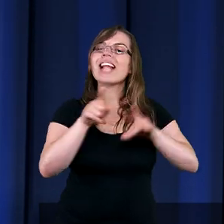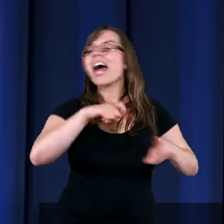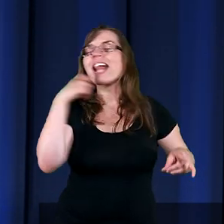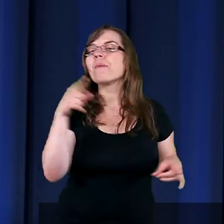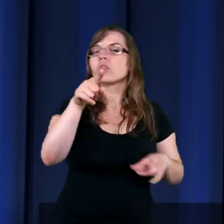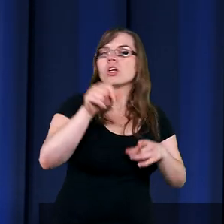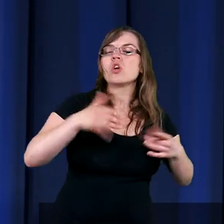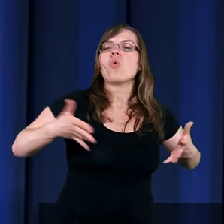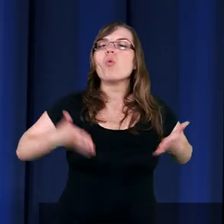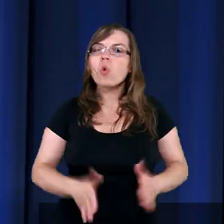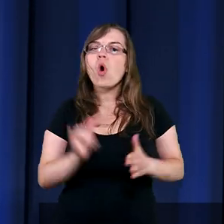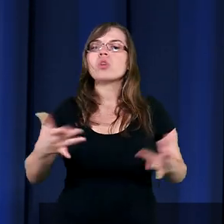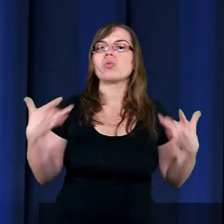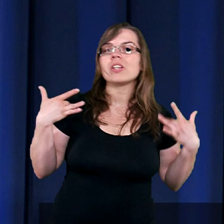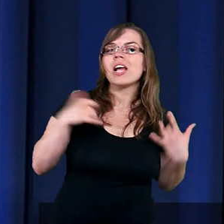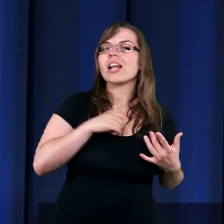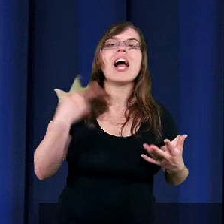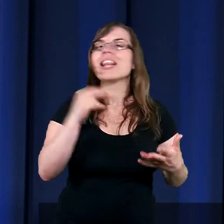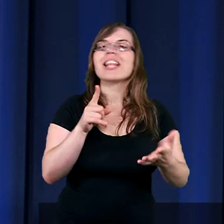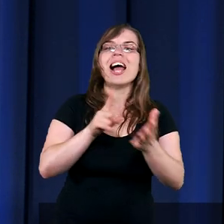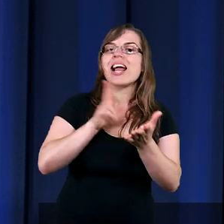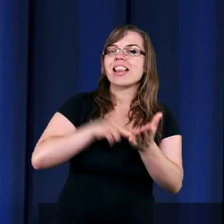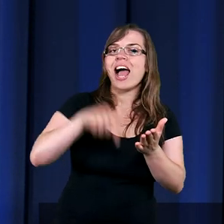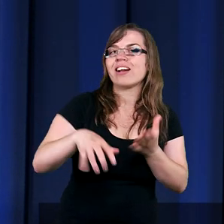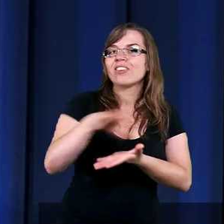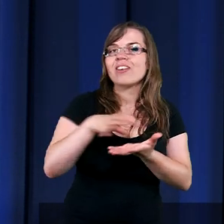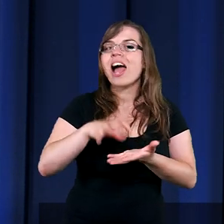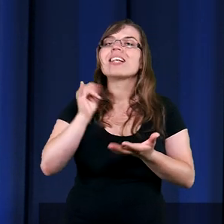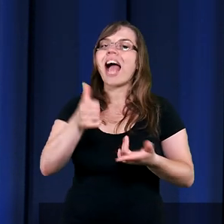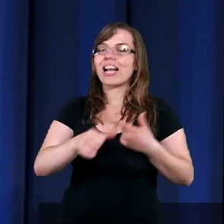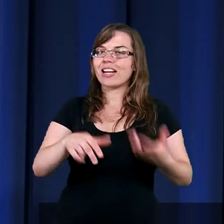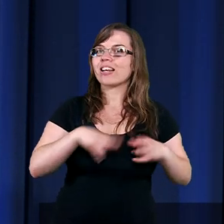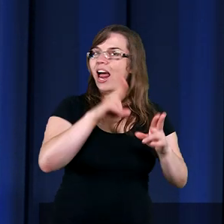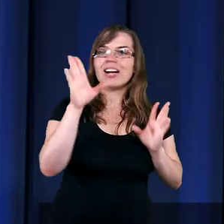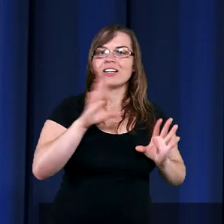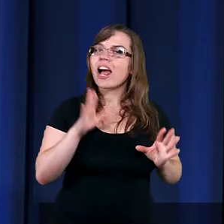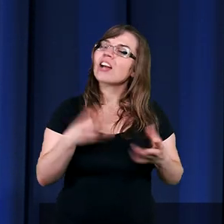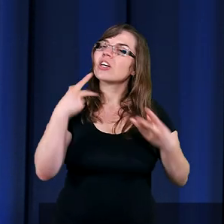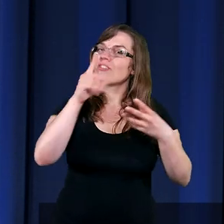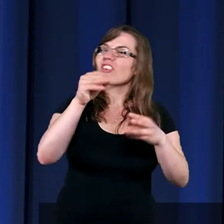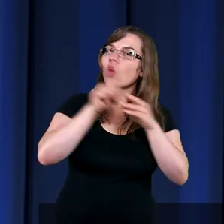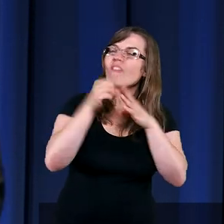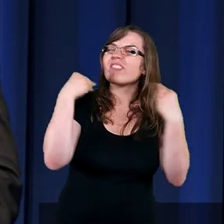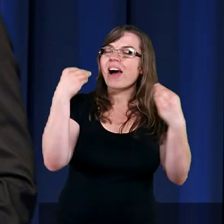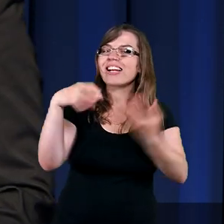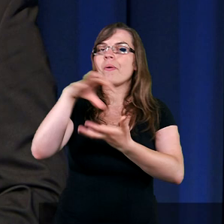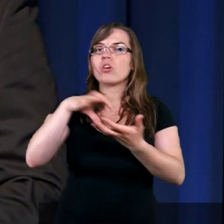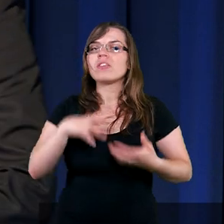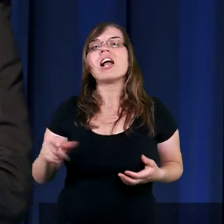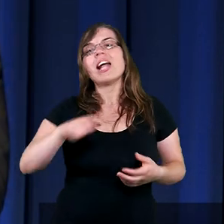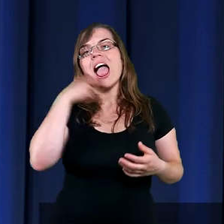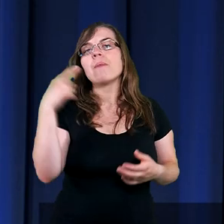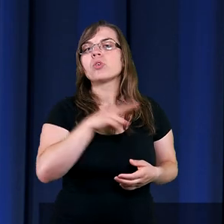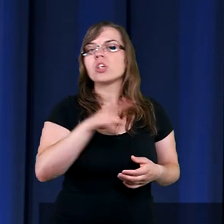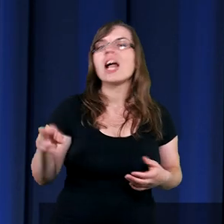się i żyjesz, ale nie na takim świecie, do jakiego jesteś stworzony. Dlatego, moi drodzy, lepsze